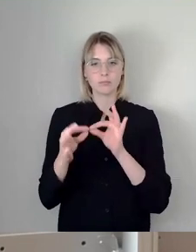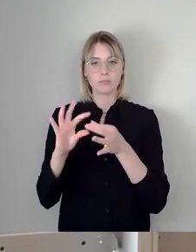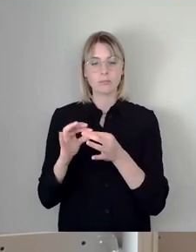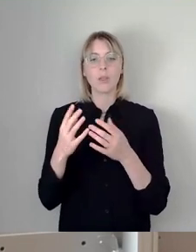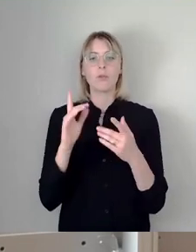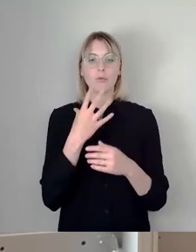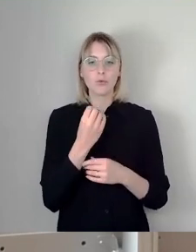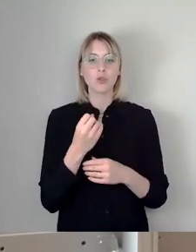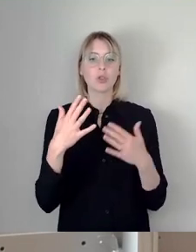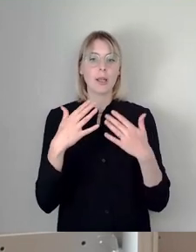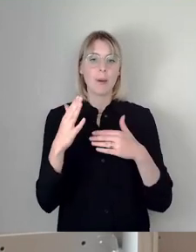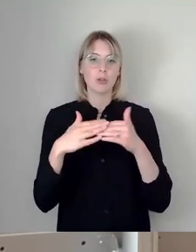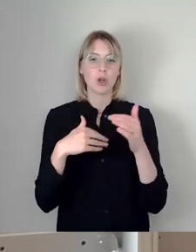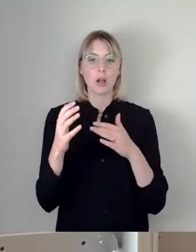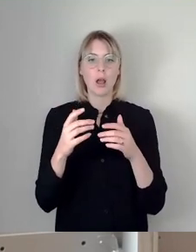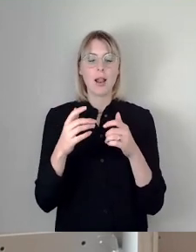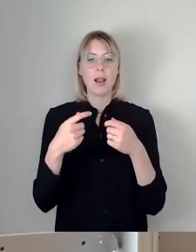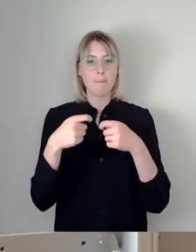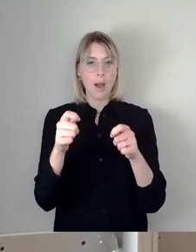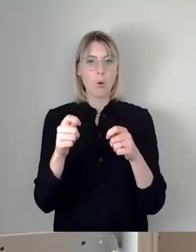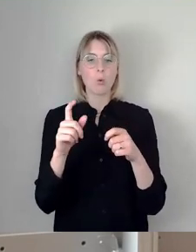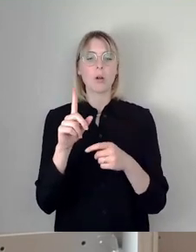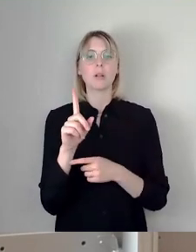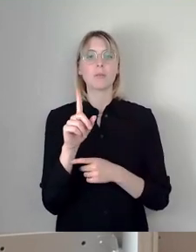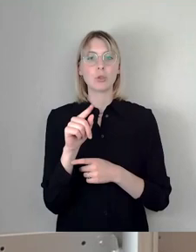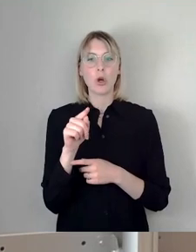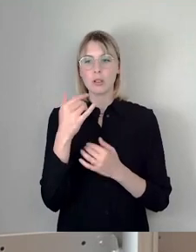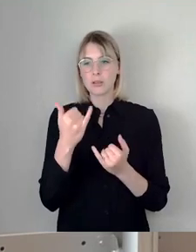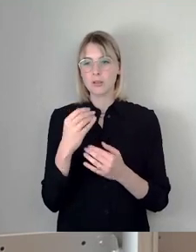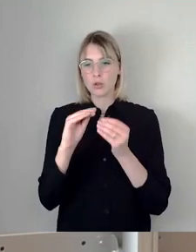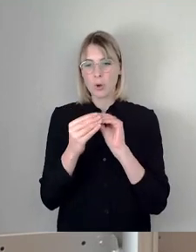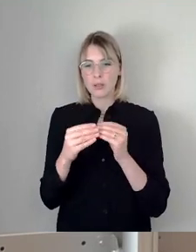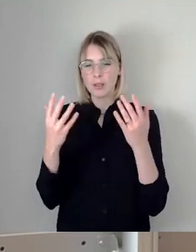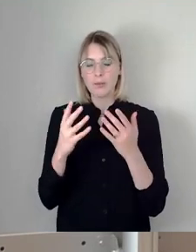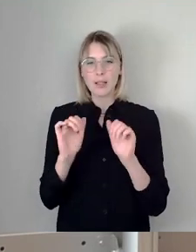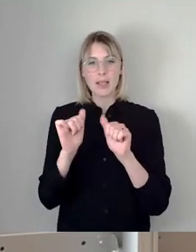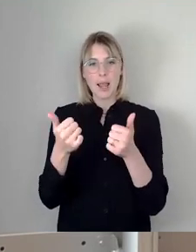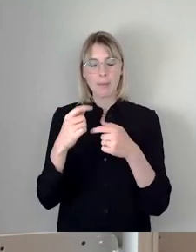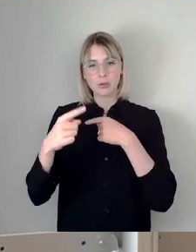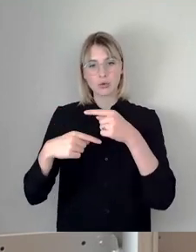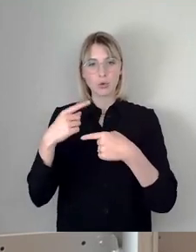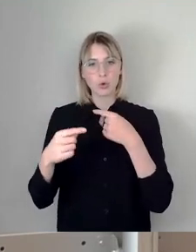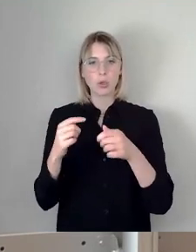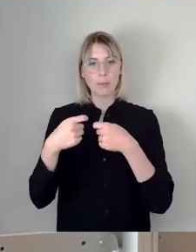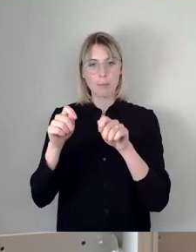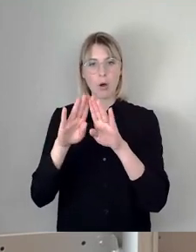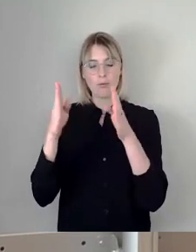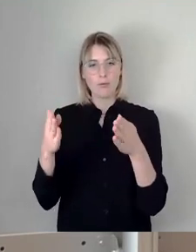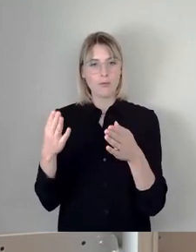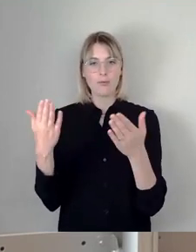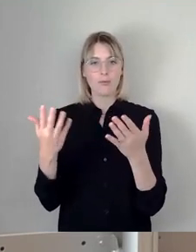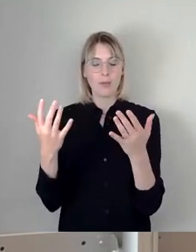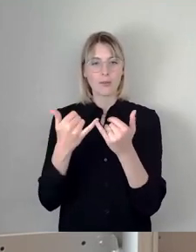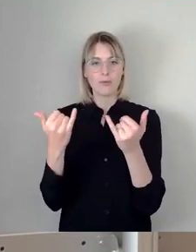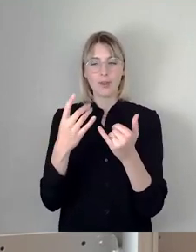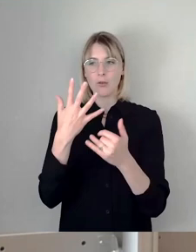Lebenszyklusansatz. Jetzt ist es schwierig im Prinzip festzustellen, was der Lebenszyklus eines Bauwerkes in 50 Jahren macht. Blenden wir mal 50 Jahre